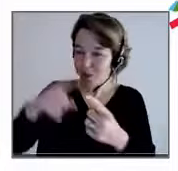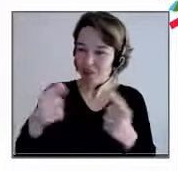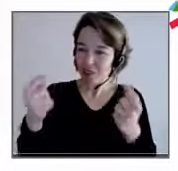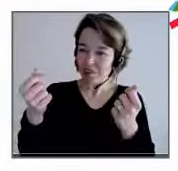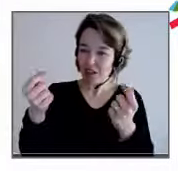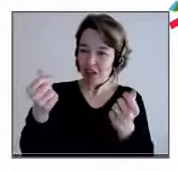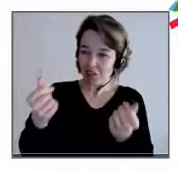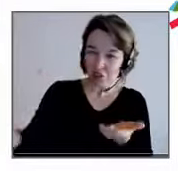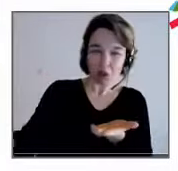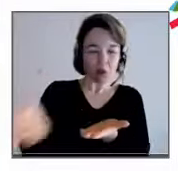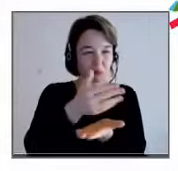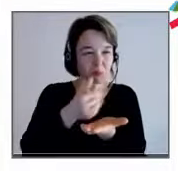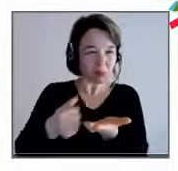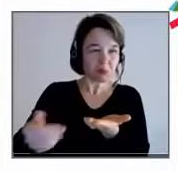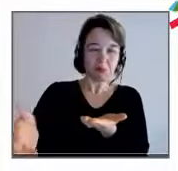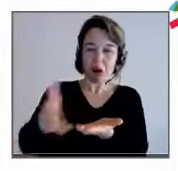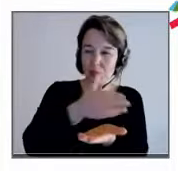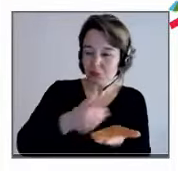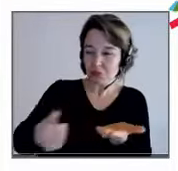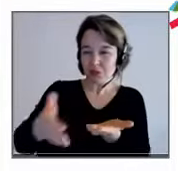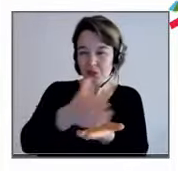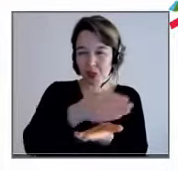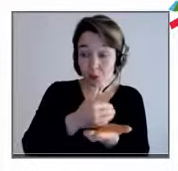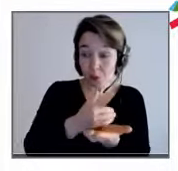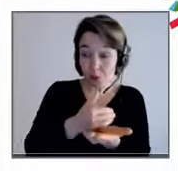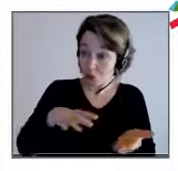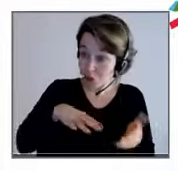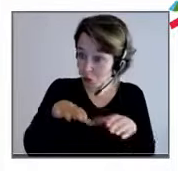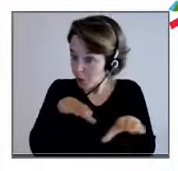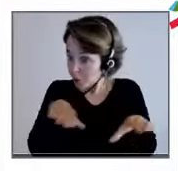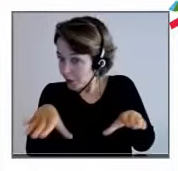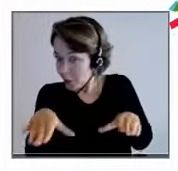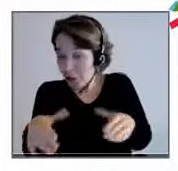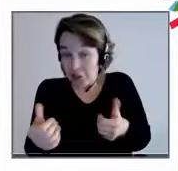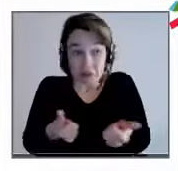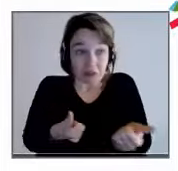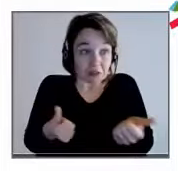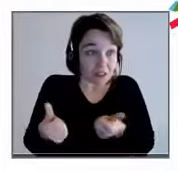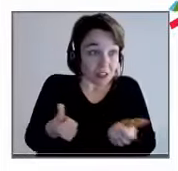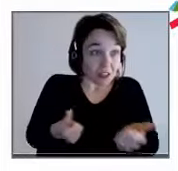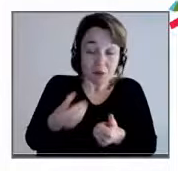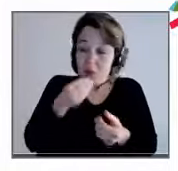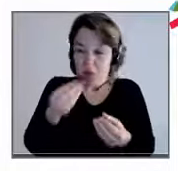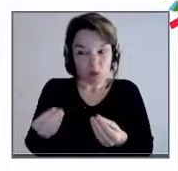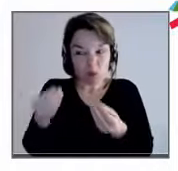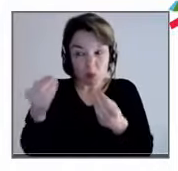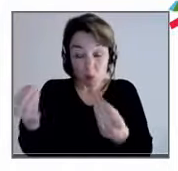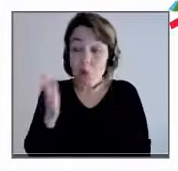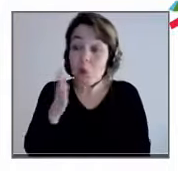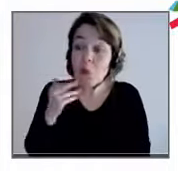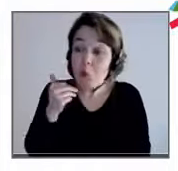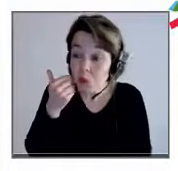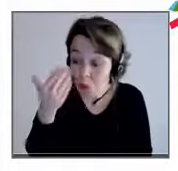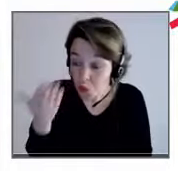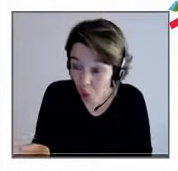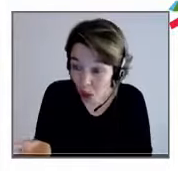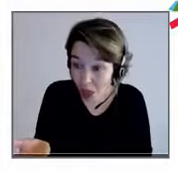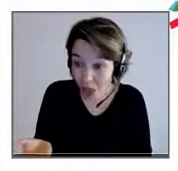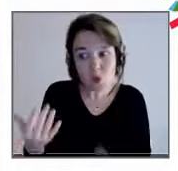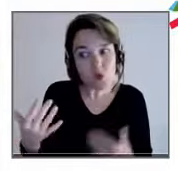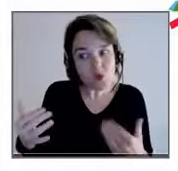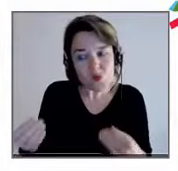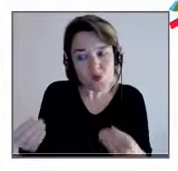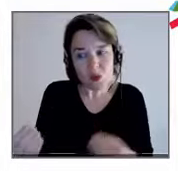avec, y compris des biens et des services, non seulement inutiles, mais dangereux. On le voit aujourd'hui avec le problème du bilan